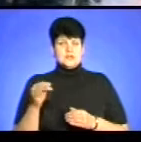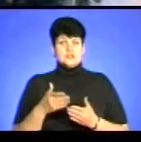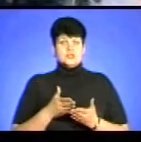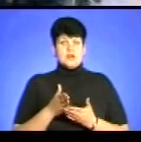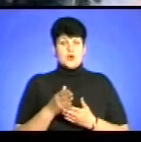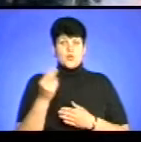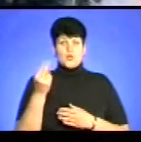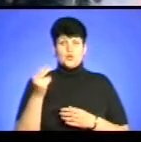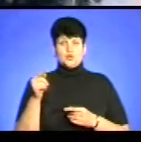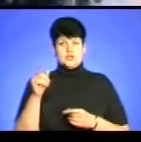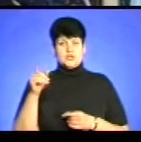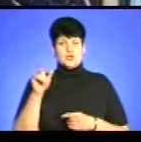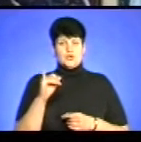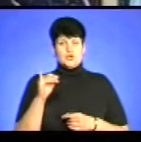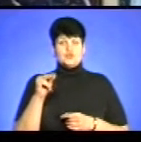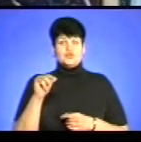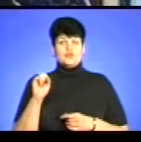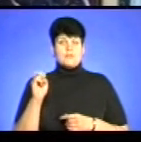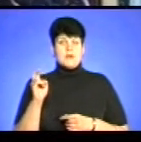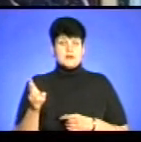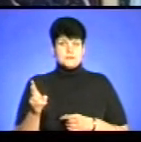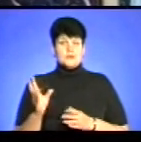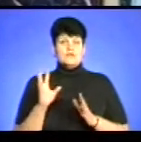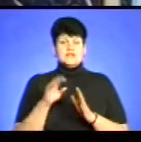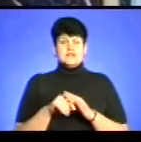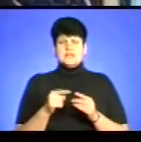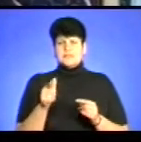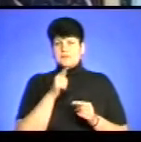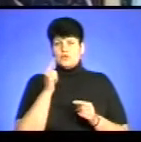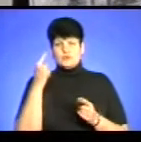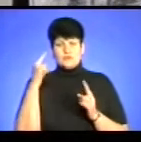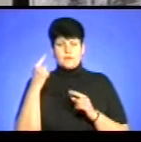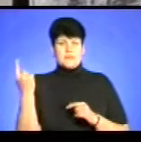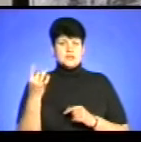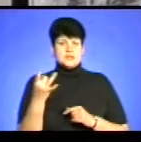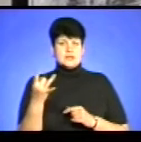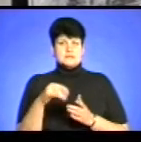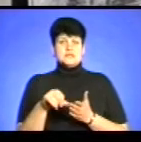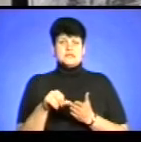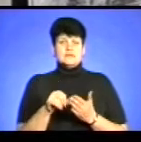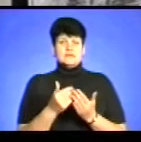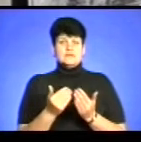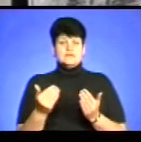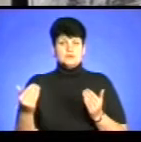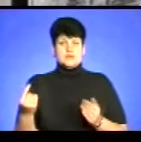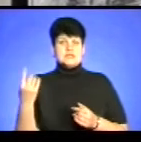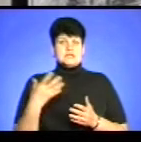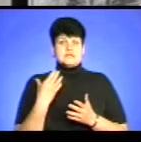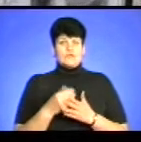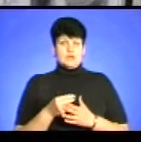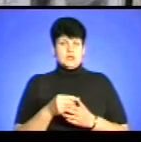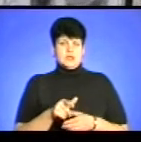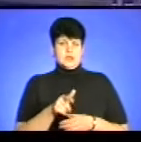До експозиції увійшли роботи автора різних періодів творчості. Вперше Юрій Чумак представив на огляд публіки свої графічні роботи.